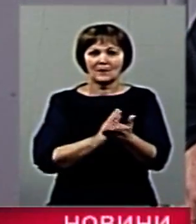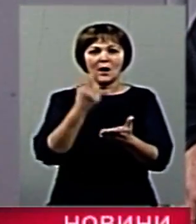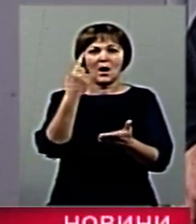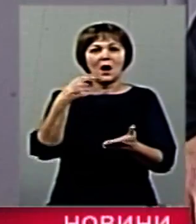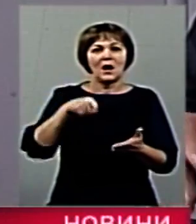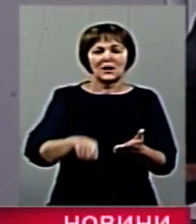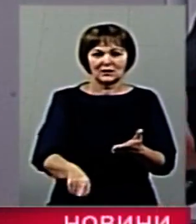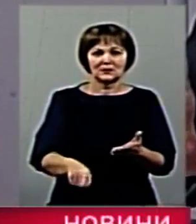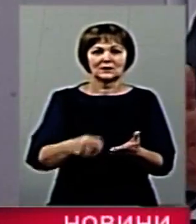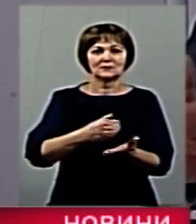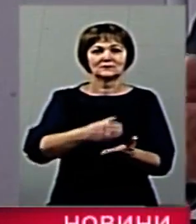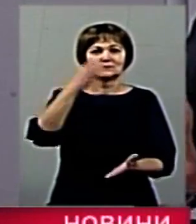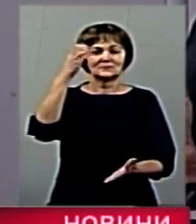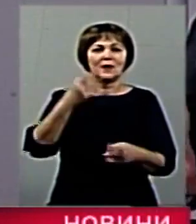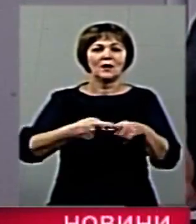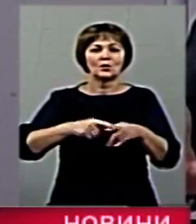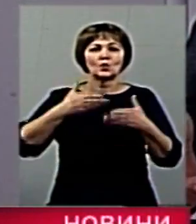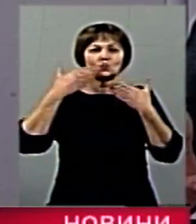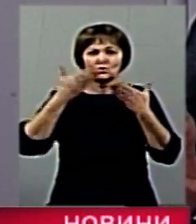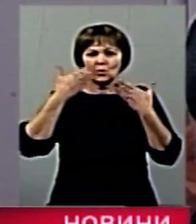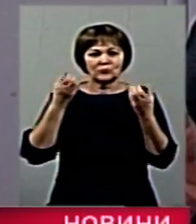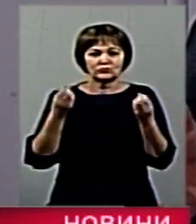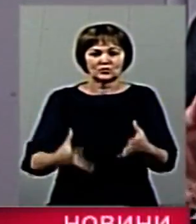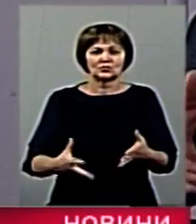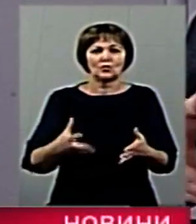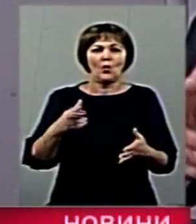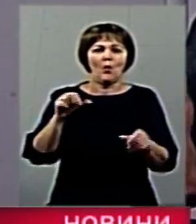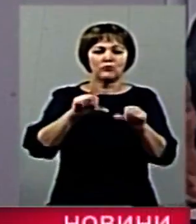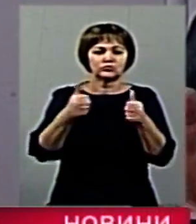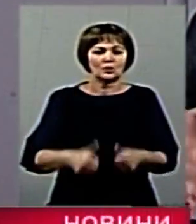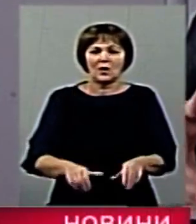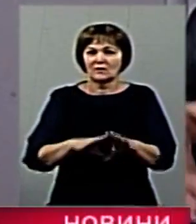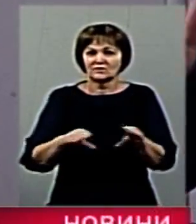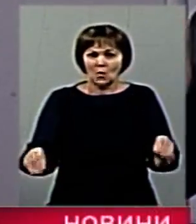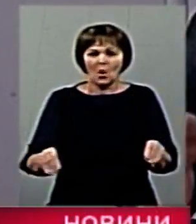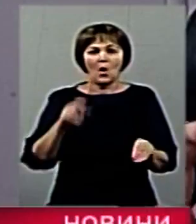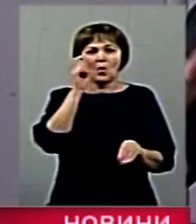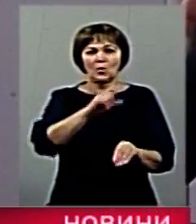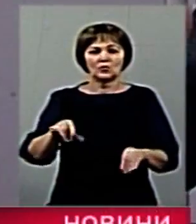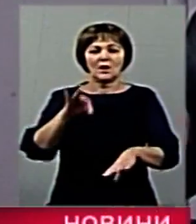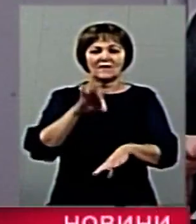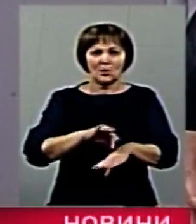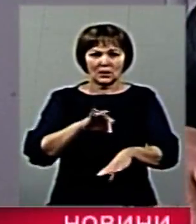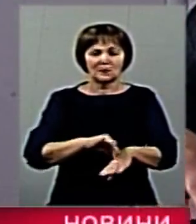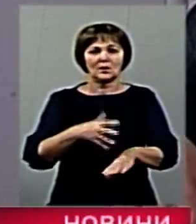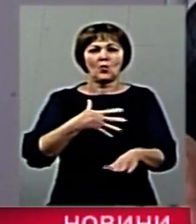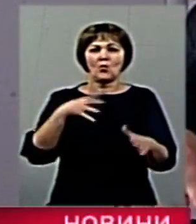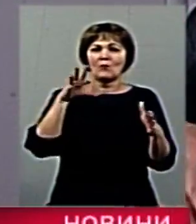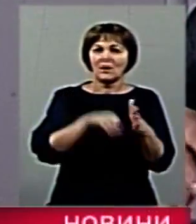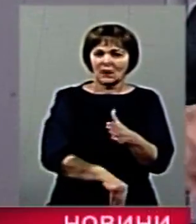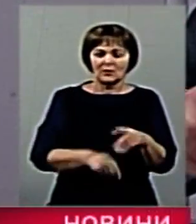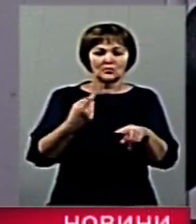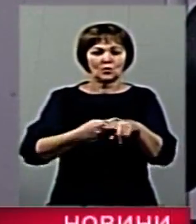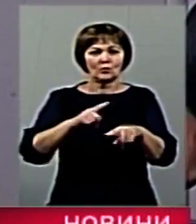брюкви. Це суп на буряках. І все. І тому люди хворіли, люди помирали, і